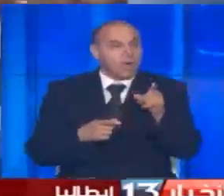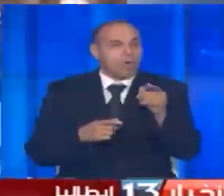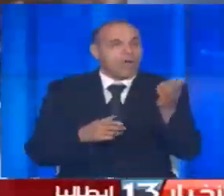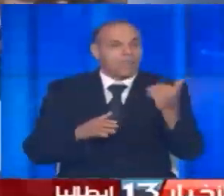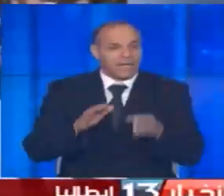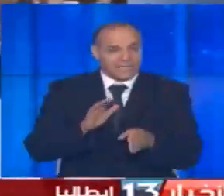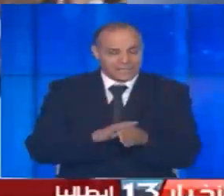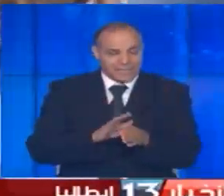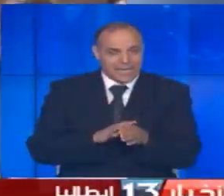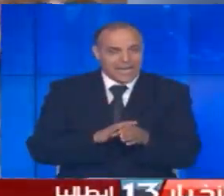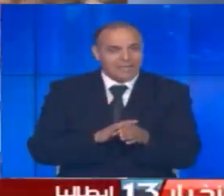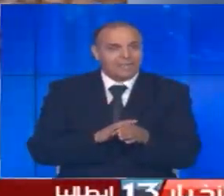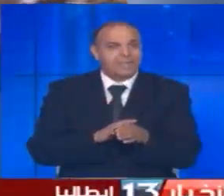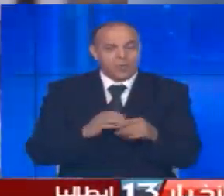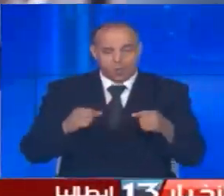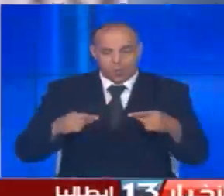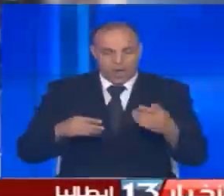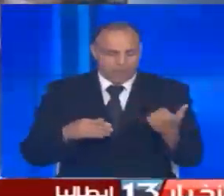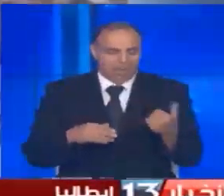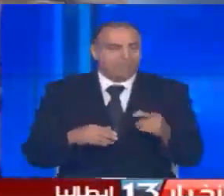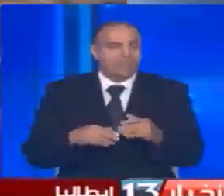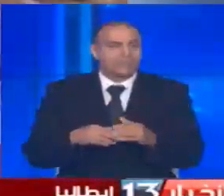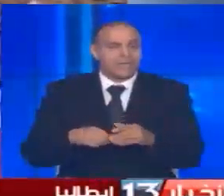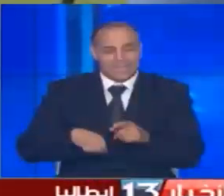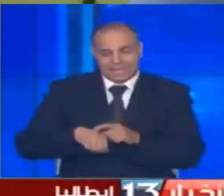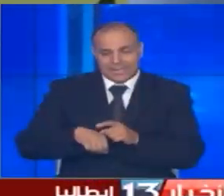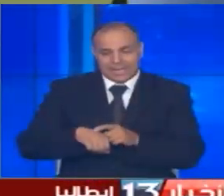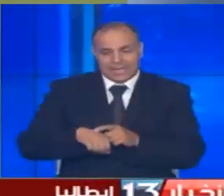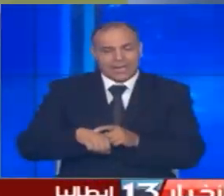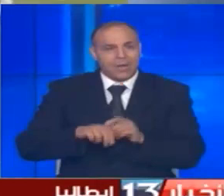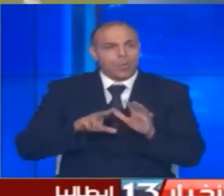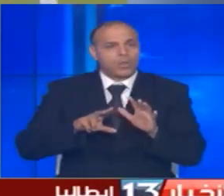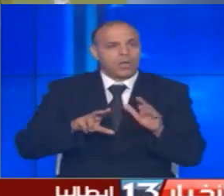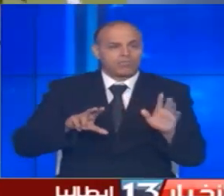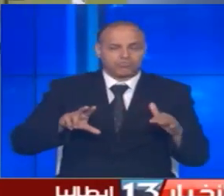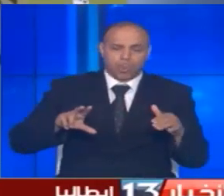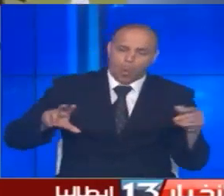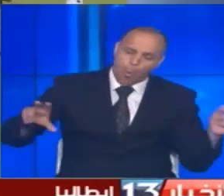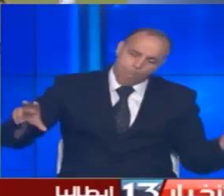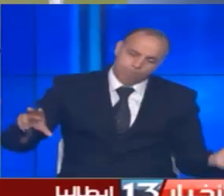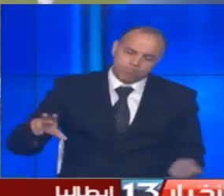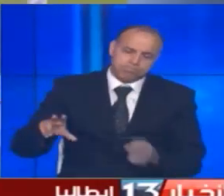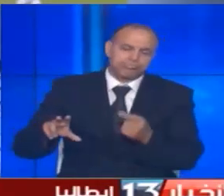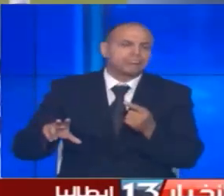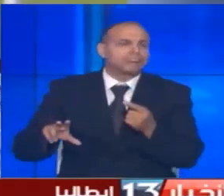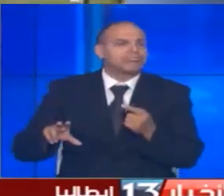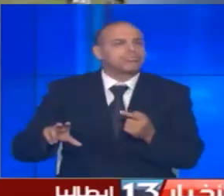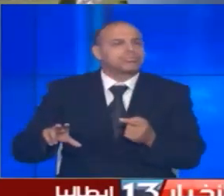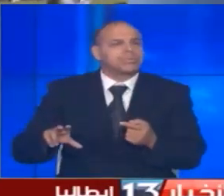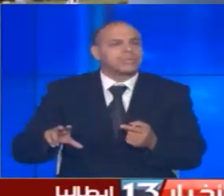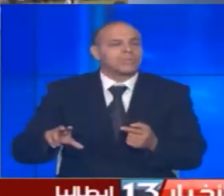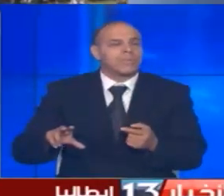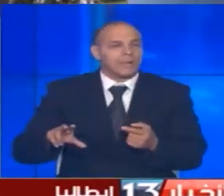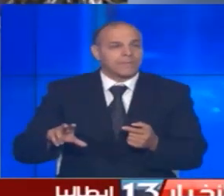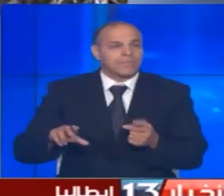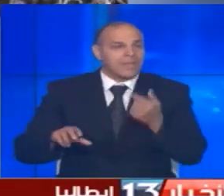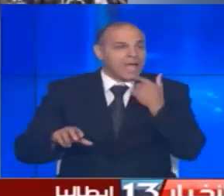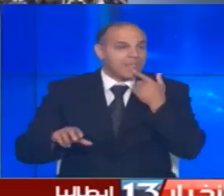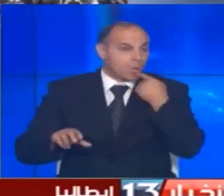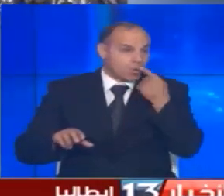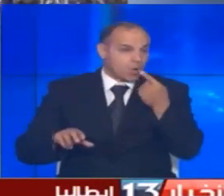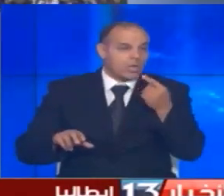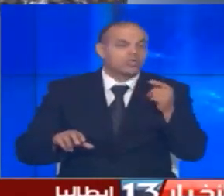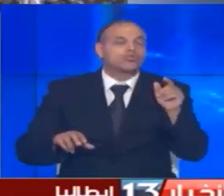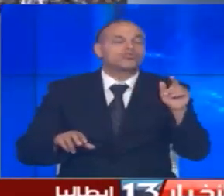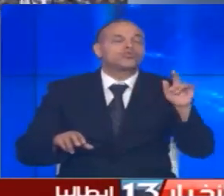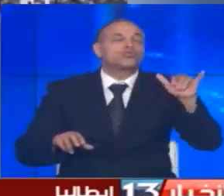انطلاق منافسة الكالشو فمنذ دقيقة الثامنة سارع دون رونالدو إلى معاناقة الشباك على طريقته قبل أن يضيف اليوفي